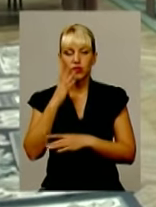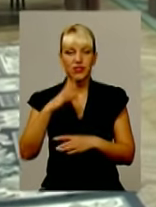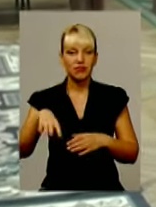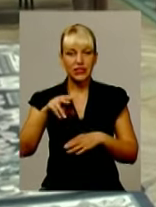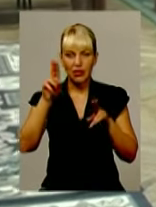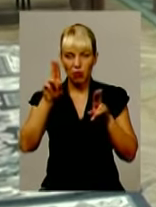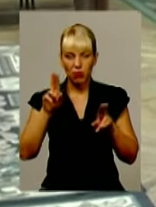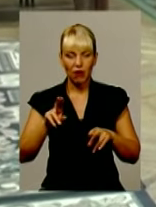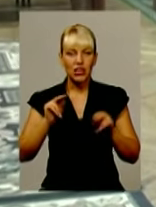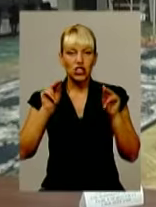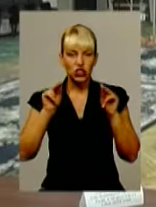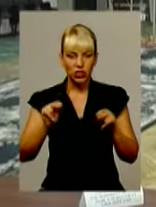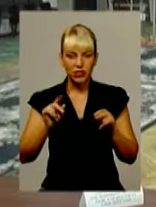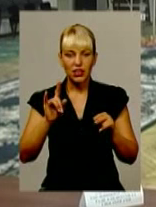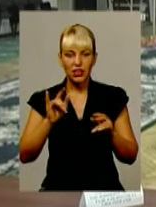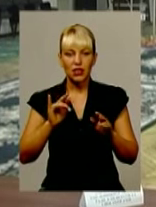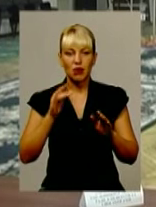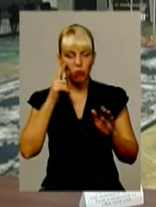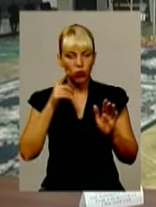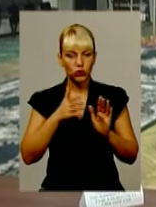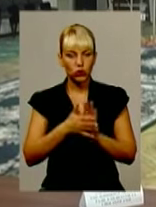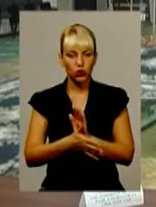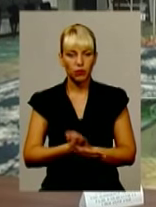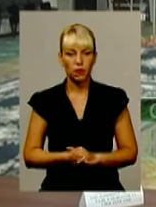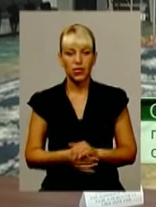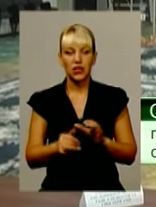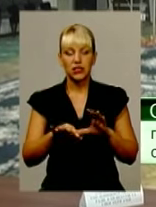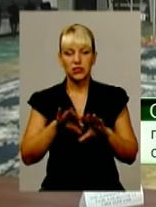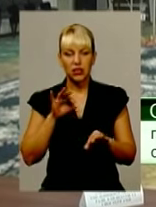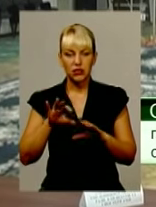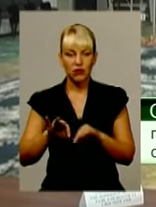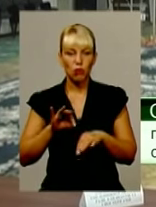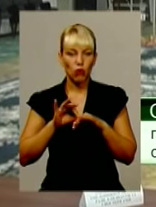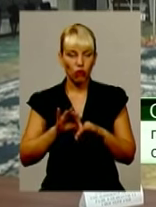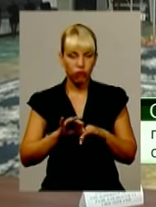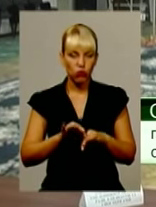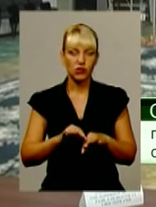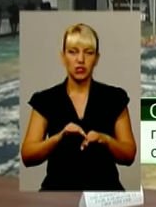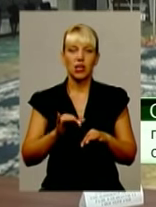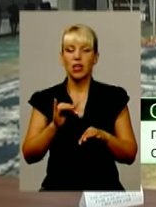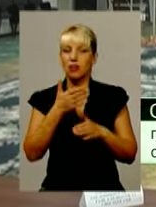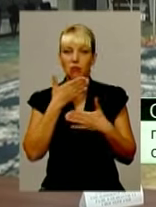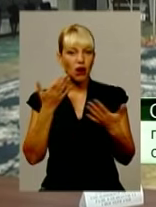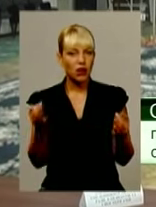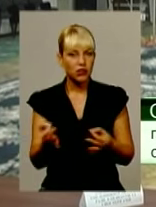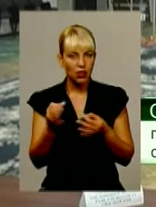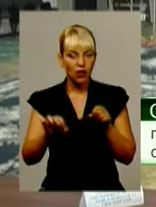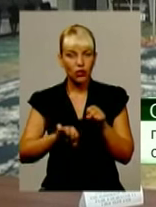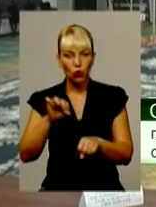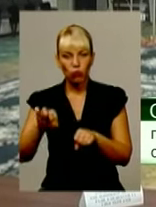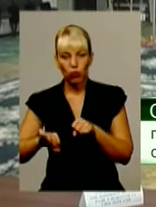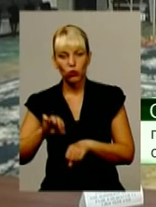прозоро. Провокацій немає. Зараз вибори проходять дуже добре, немає ніяких порушень, поки на воєгоні,